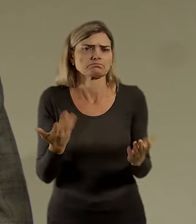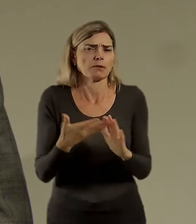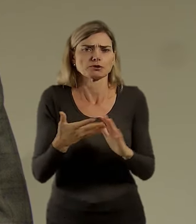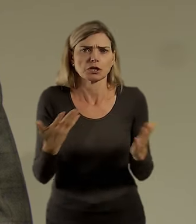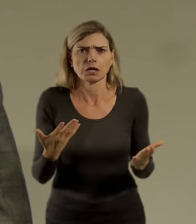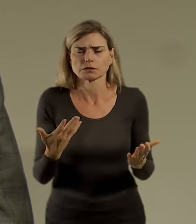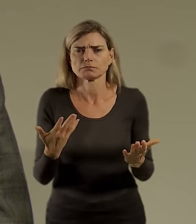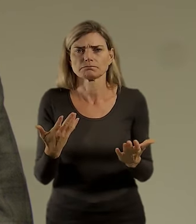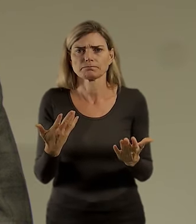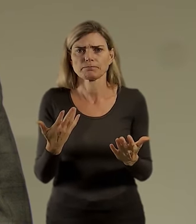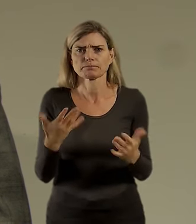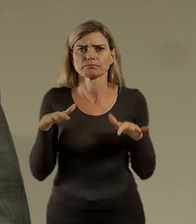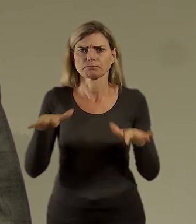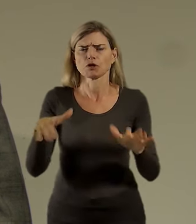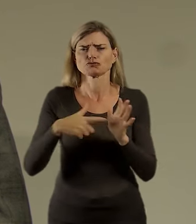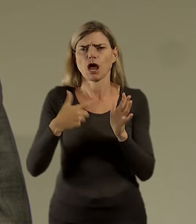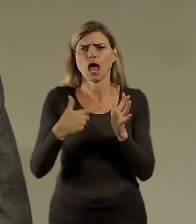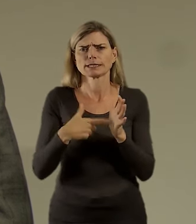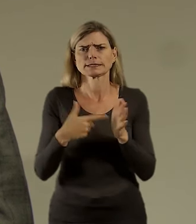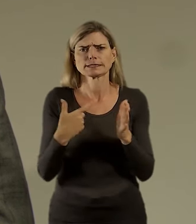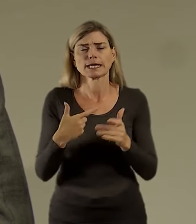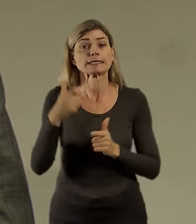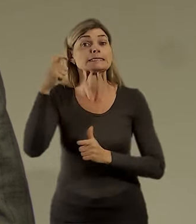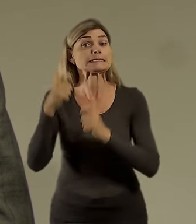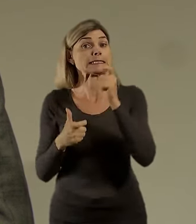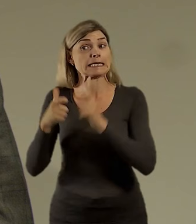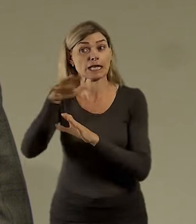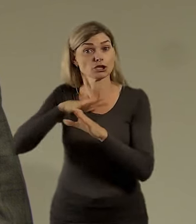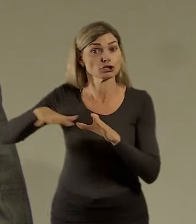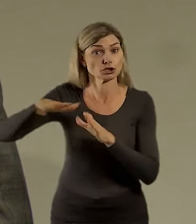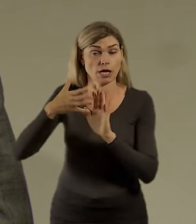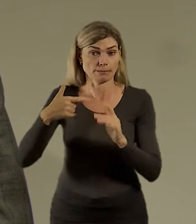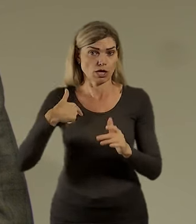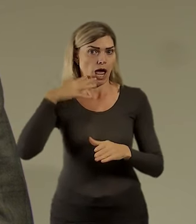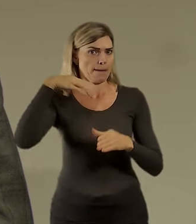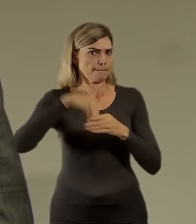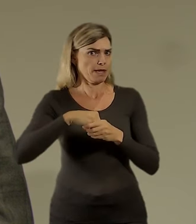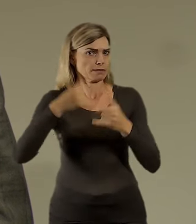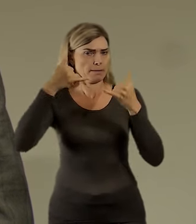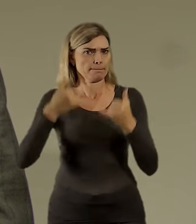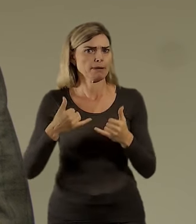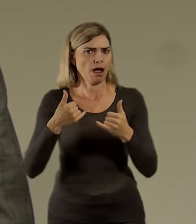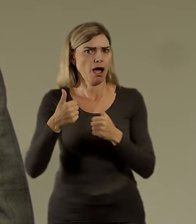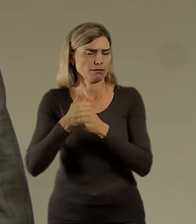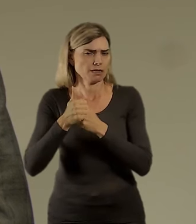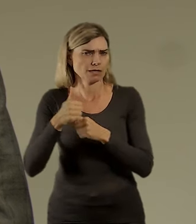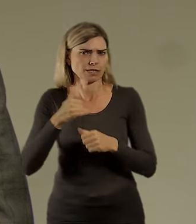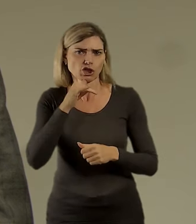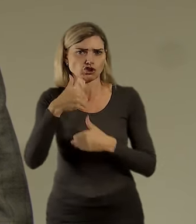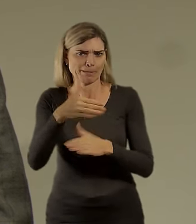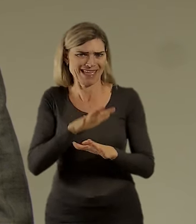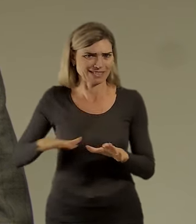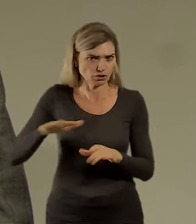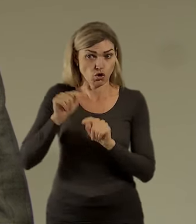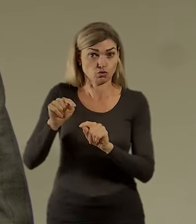fenoménu, který je tady u nás dost častý a to jsou sídliště. Na jednom z nich já bydlím na jižním městě. Zřádelný náš nižňák. Tak to je